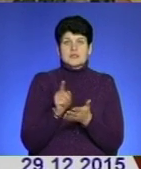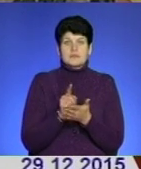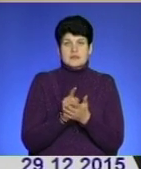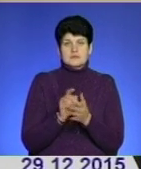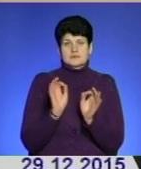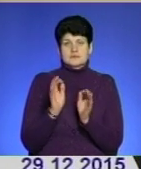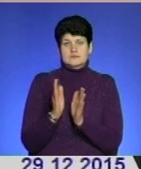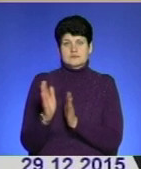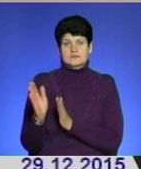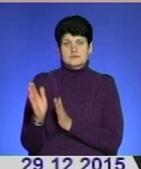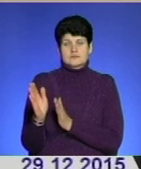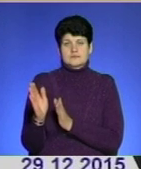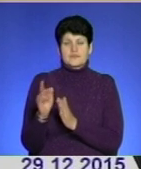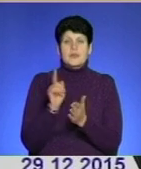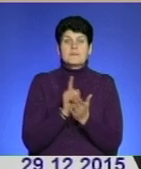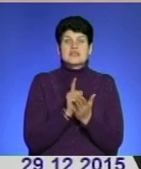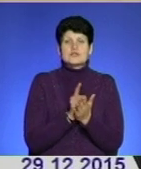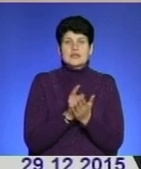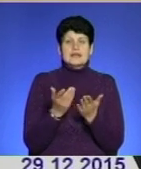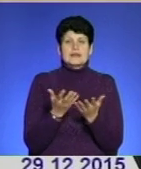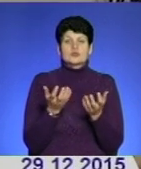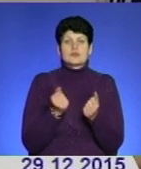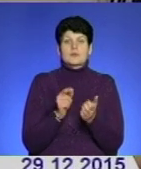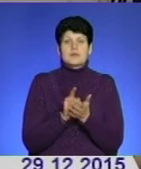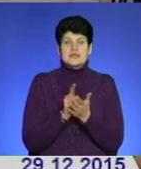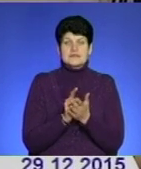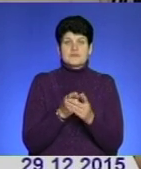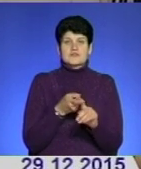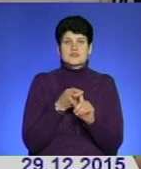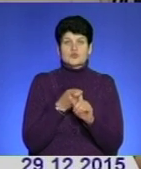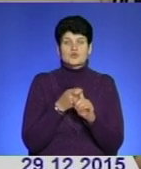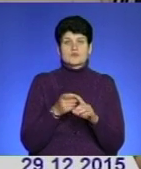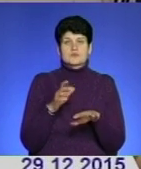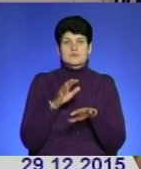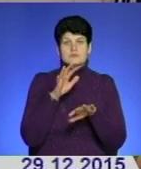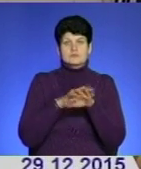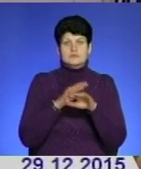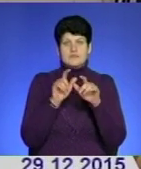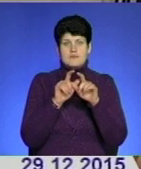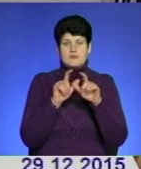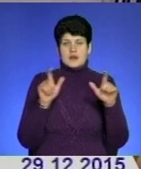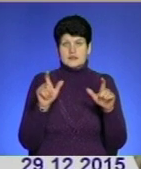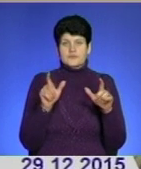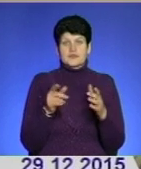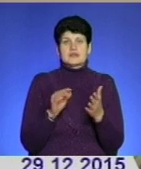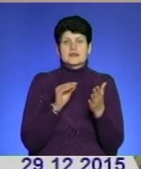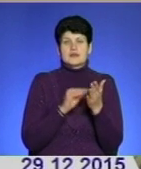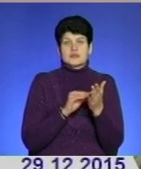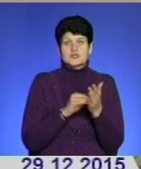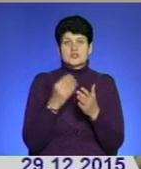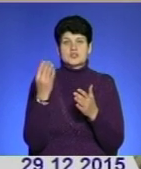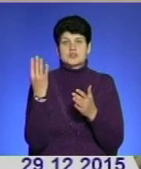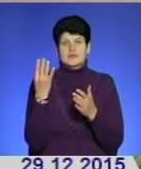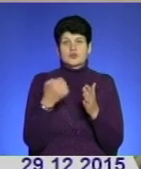звичайним графіком. Пенсіонерам, які отримують пенсії через установи банків, встановленими датами виплати з 4 по